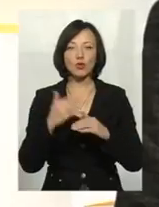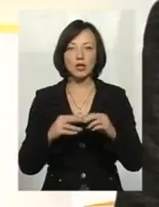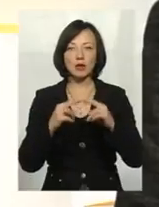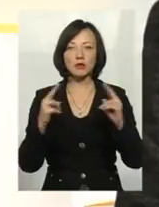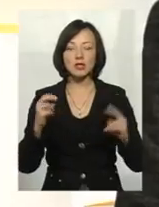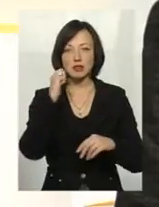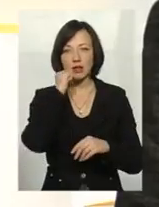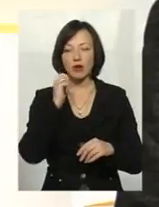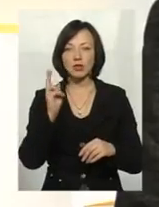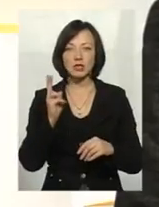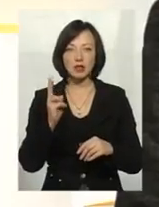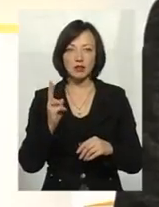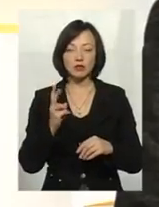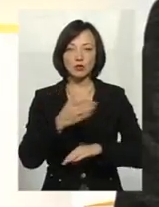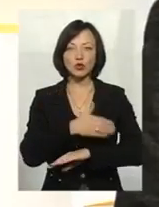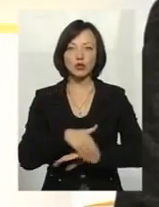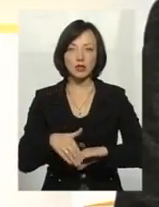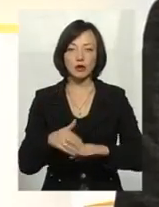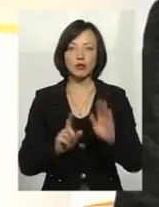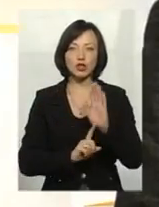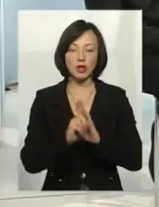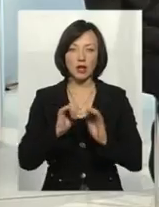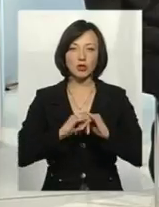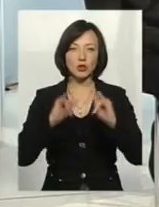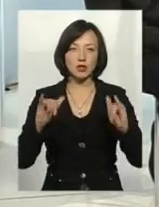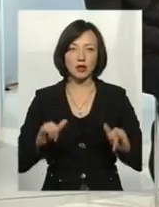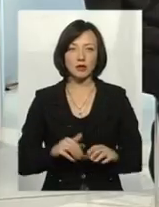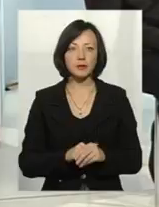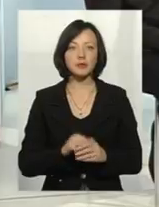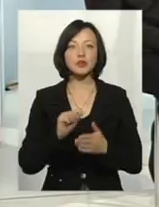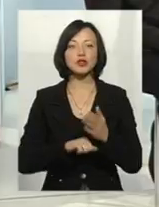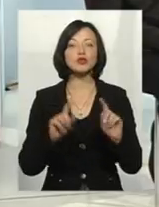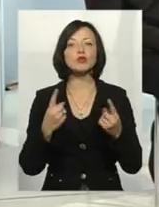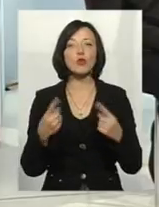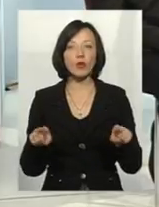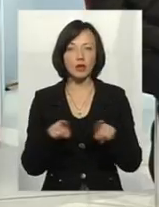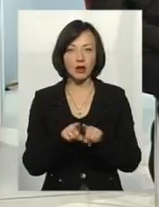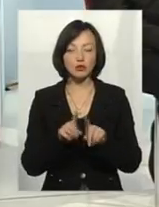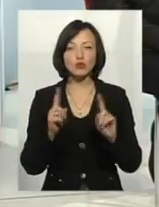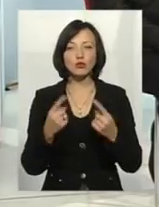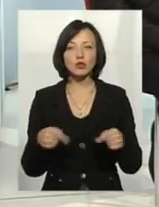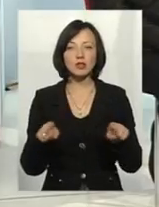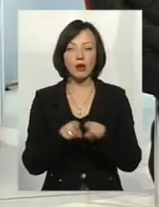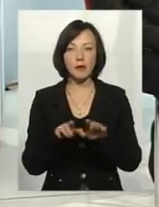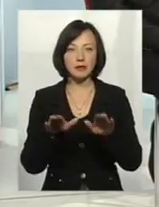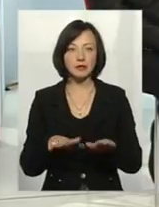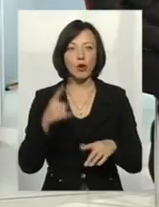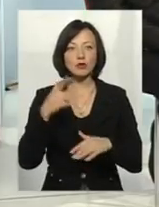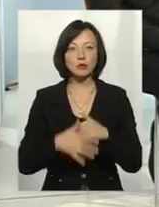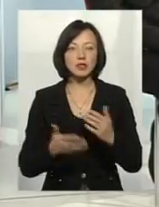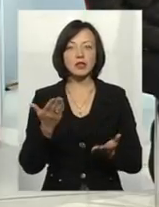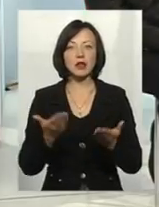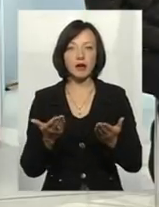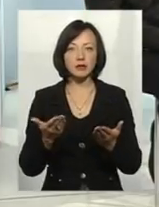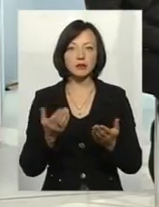Староконстантинівському шосе він починає зростати. Які чинники? Чому так? Чому саме те місце найпроблемніше? Розумієте, як